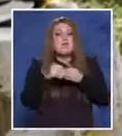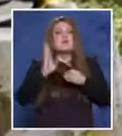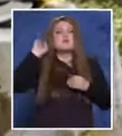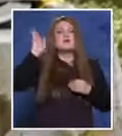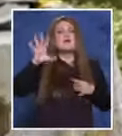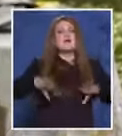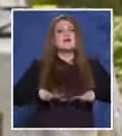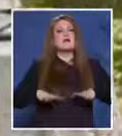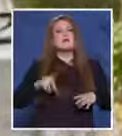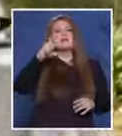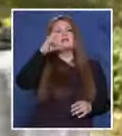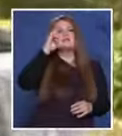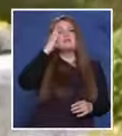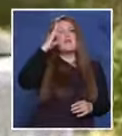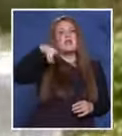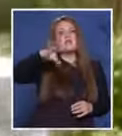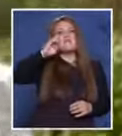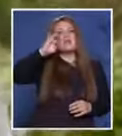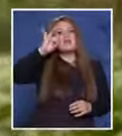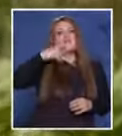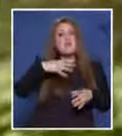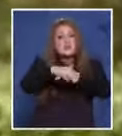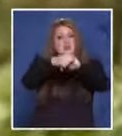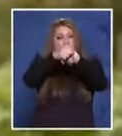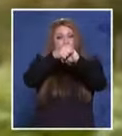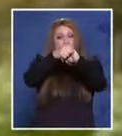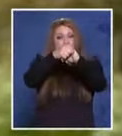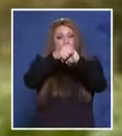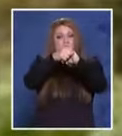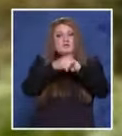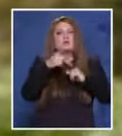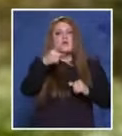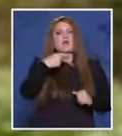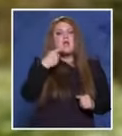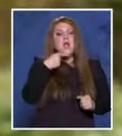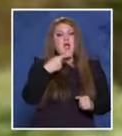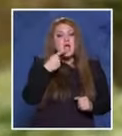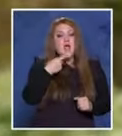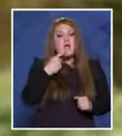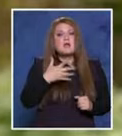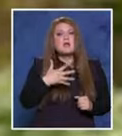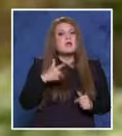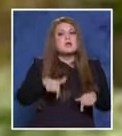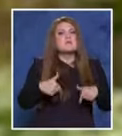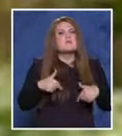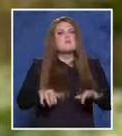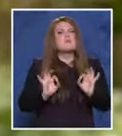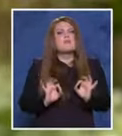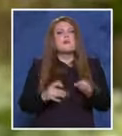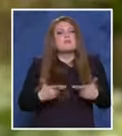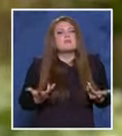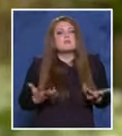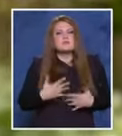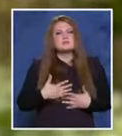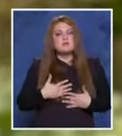Севлеево. По пътя за Севлеево. Аз го дръжам за ръката. Брат ми той вика. Къде сме сега? Къде сме?